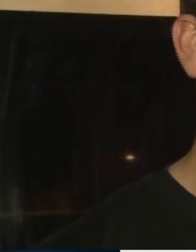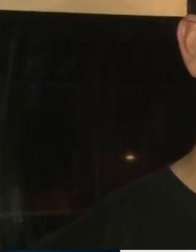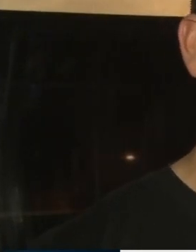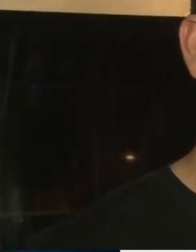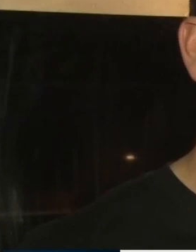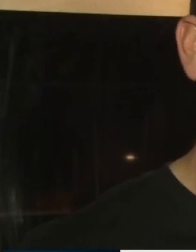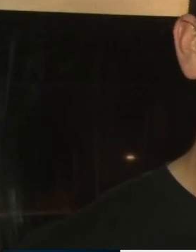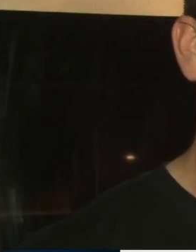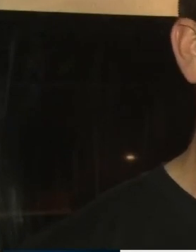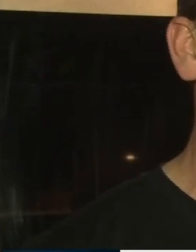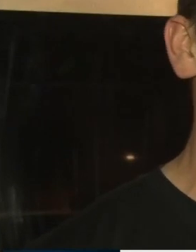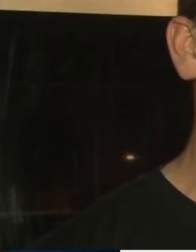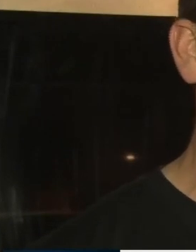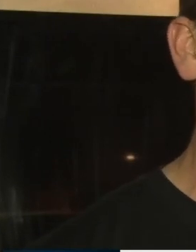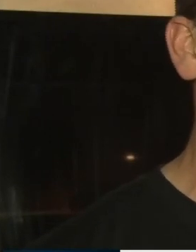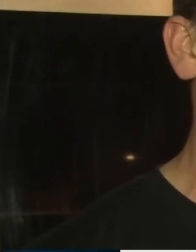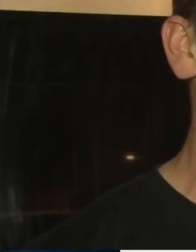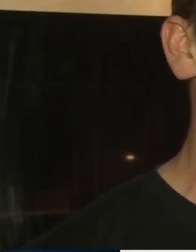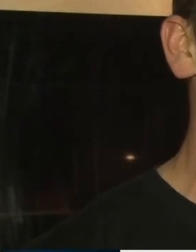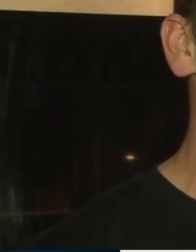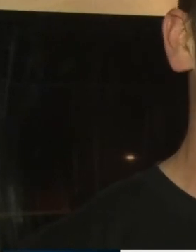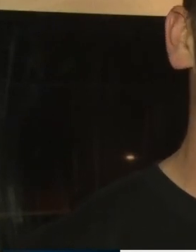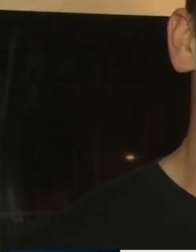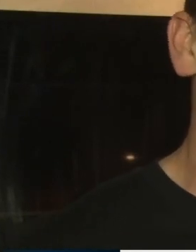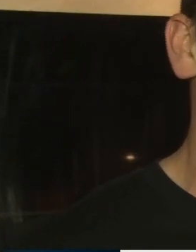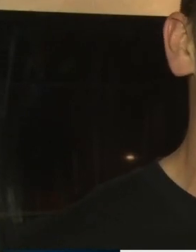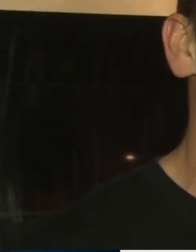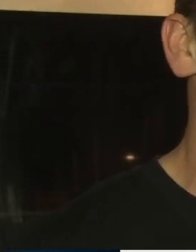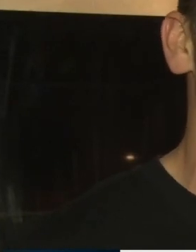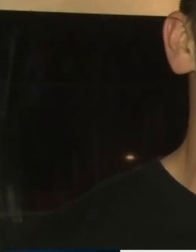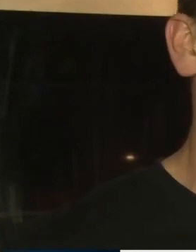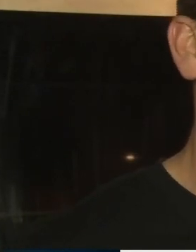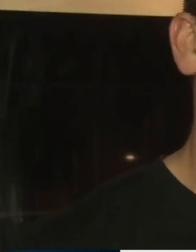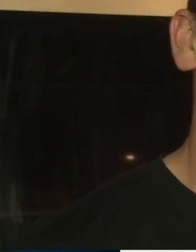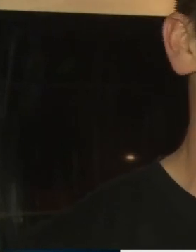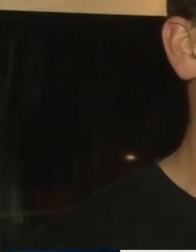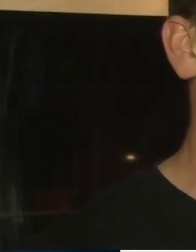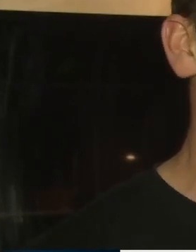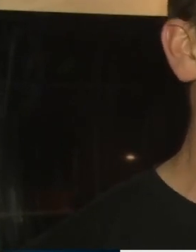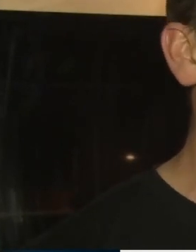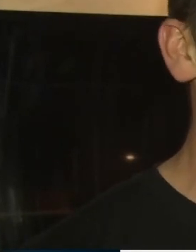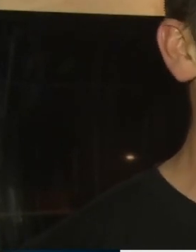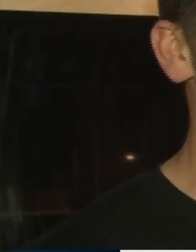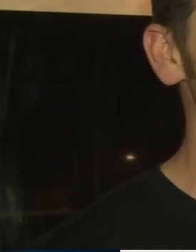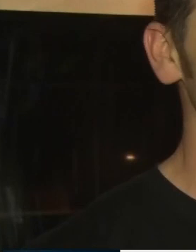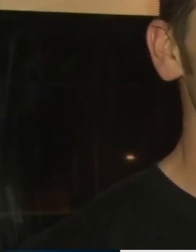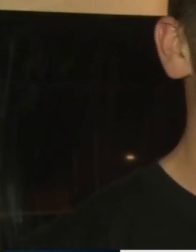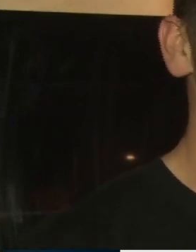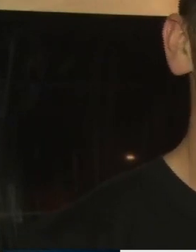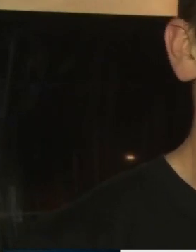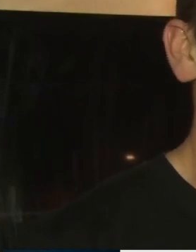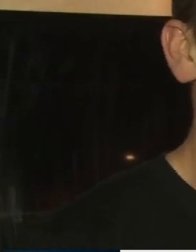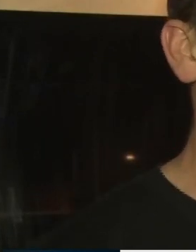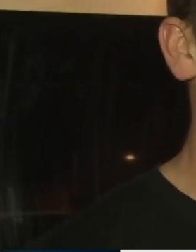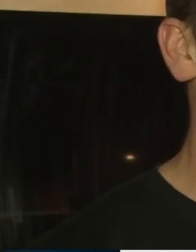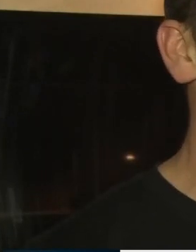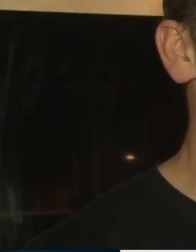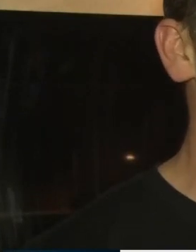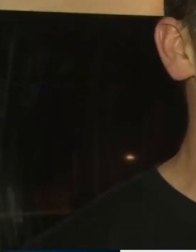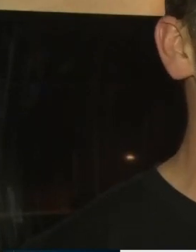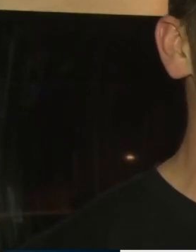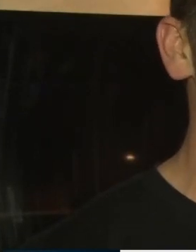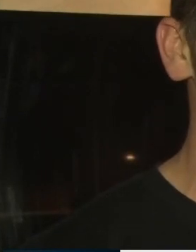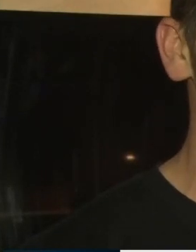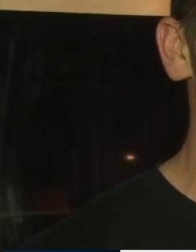El Faradis që veç ka fitu dy Oscars Flea në film që jarë zakën shumë ka qenë konkurence